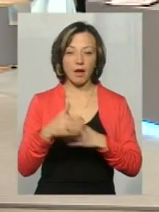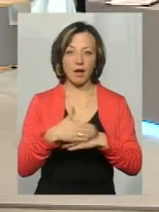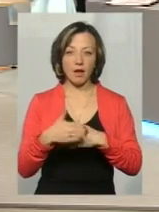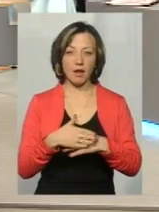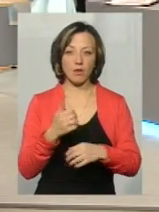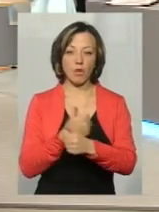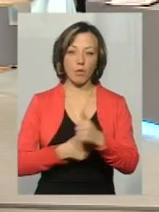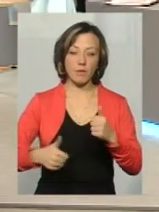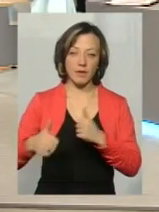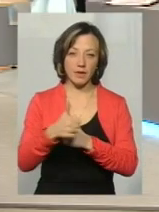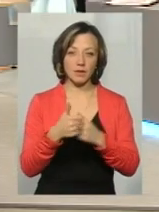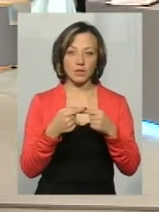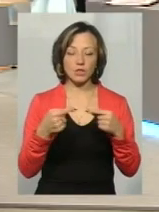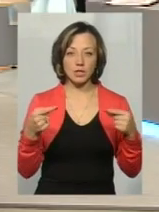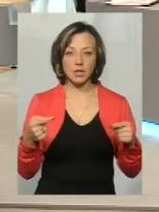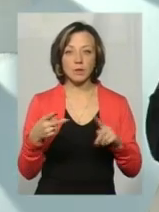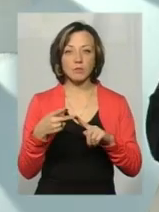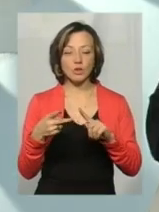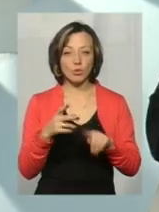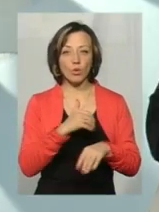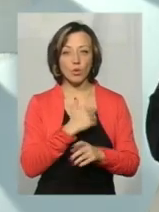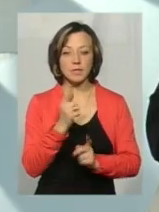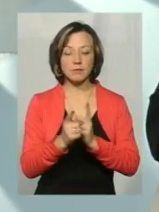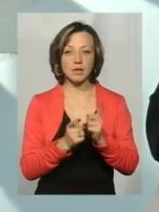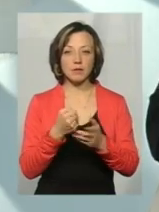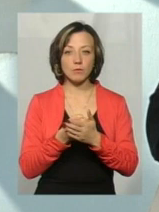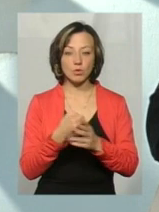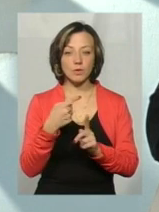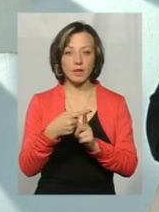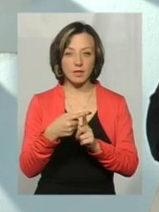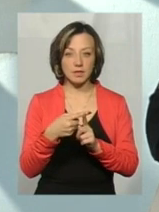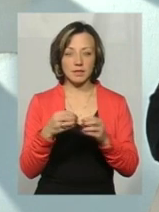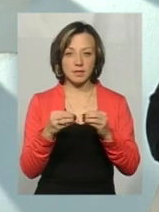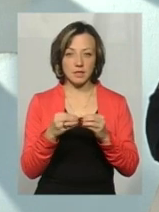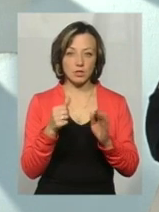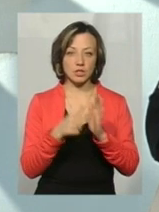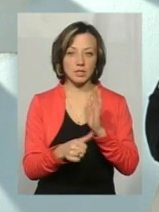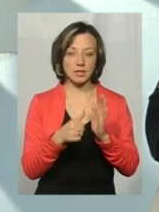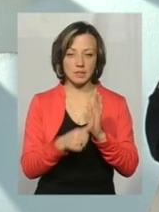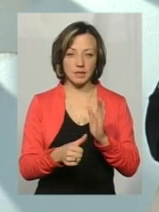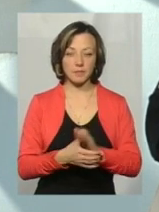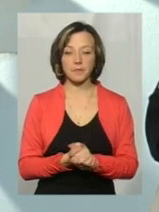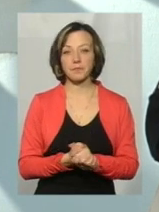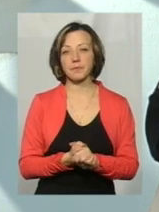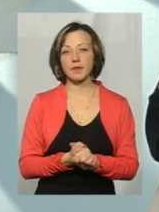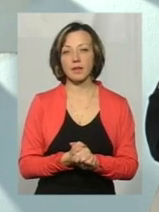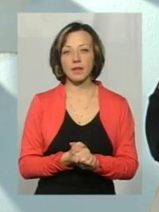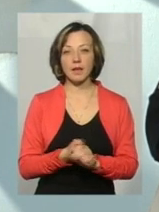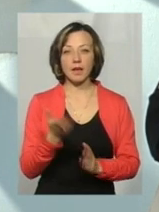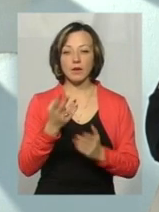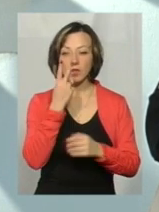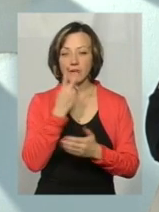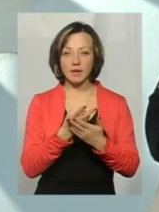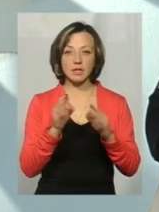об'їн і все інше. Це, по-перше, по-друге, хочуть змінити до плюс 10, тобто, 50 плюс 10, це вже 60. Якщо дивитися на